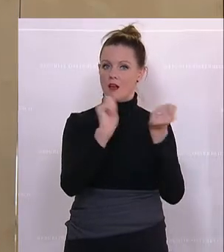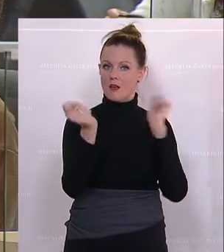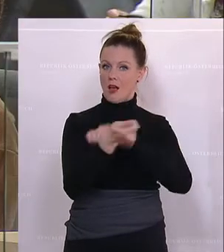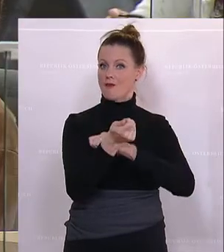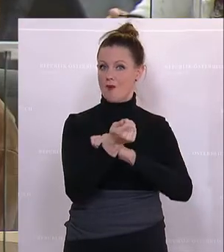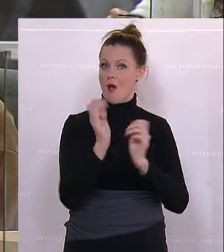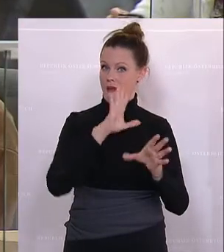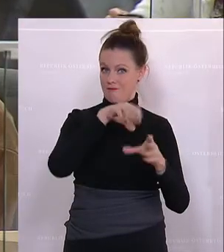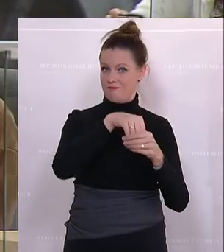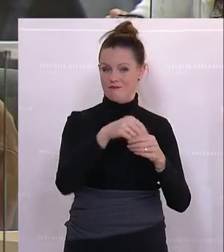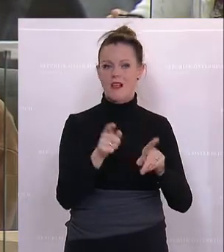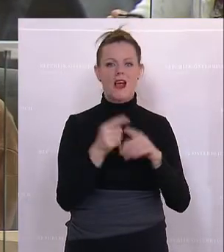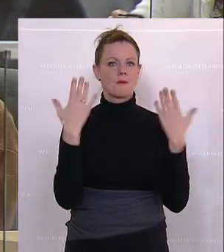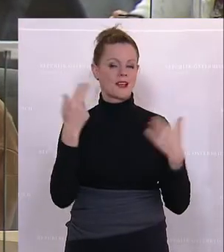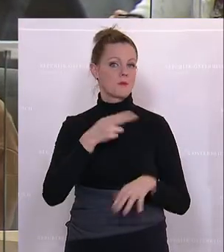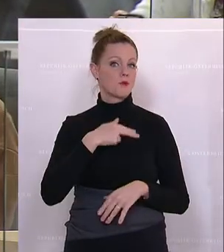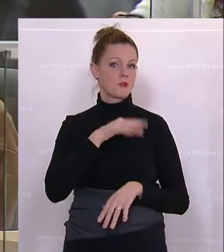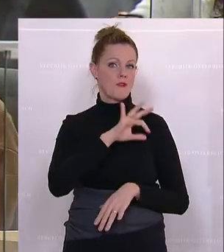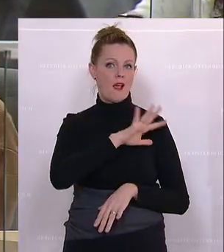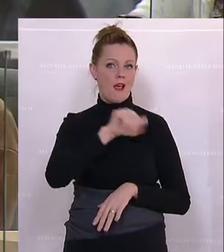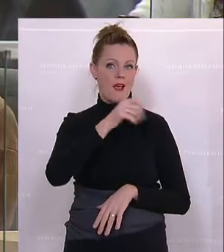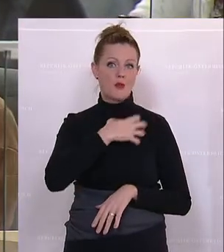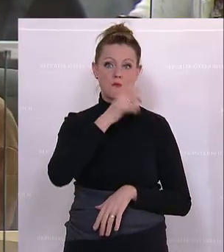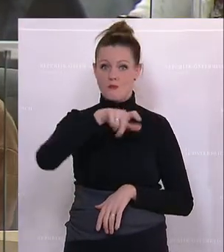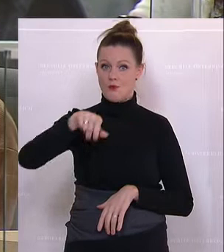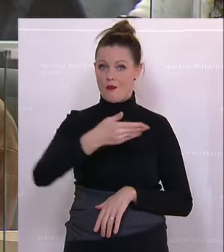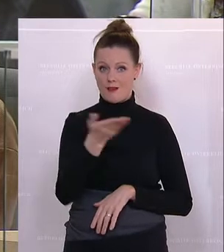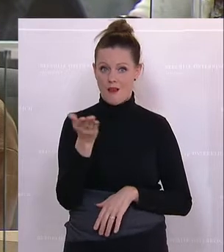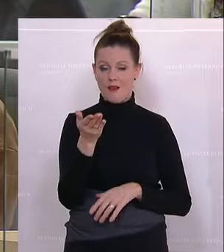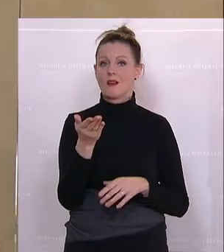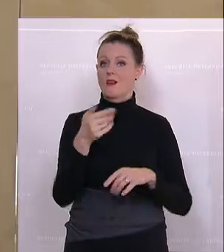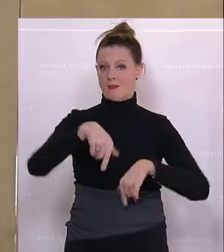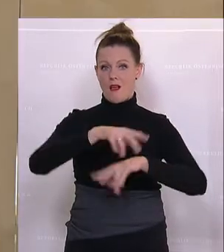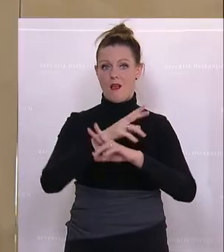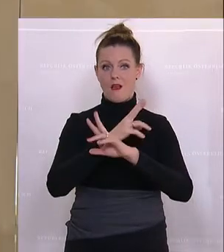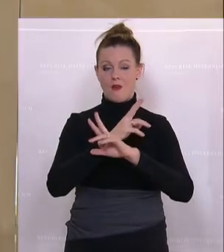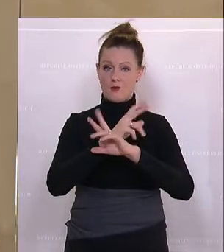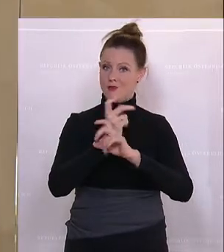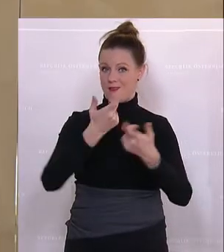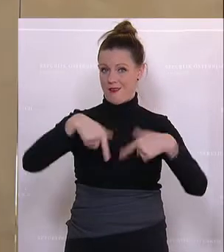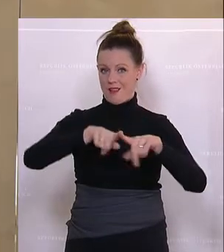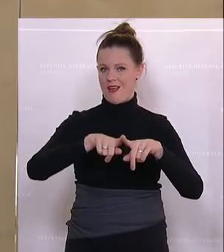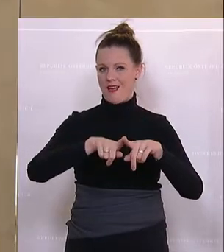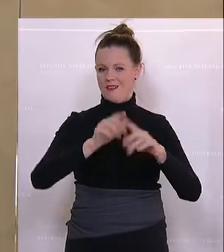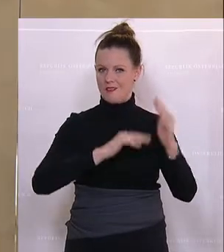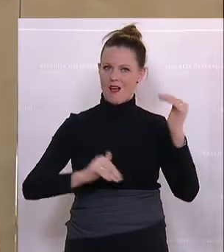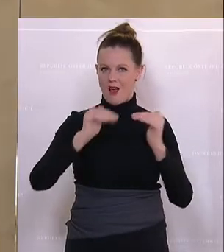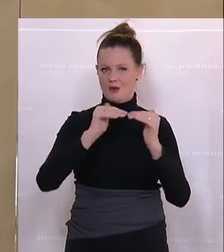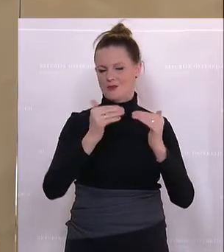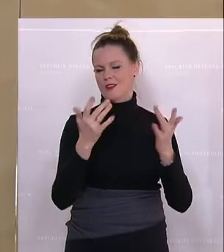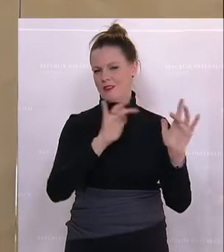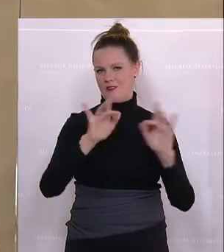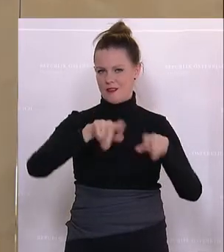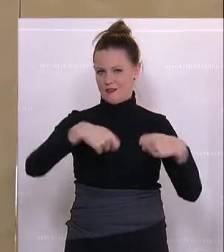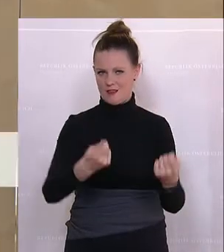Aber der Klimabonus für alle Bürgerinnen und Bürger in unserem Land gleicht dieses aus. Und es gibt